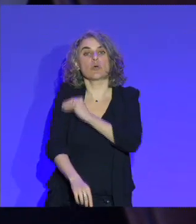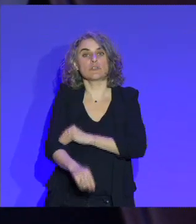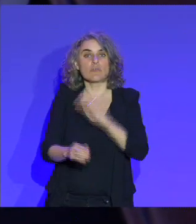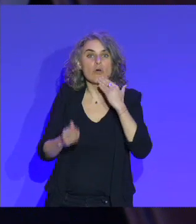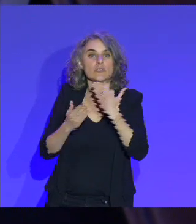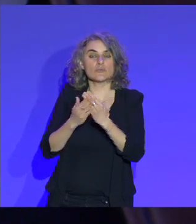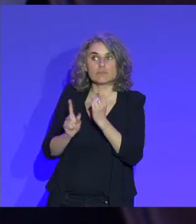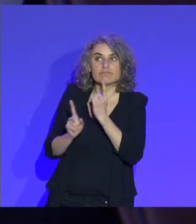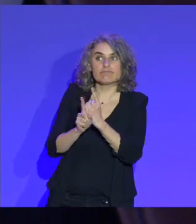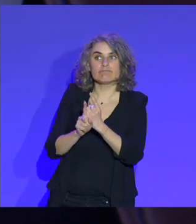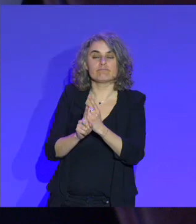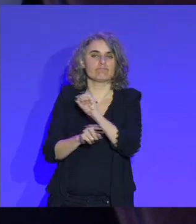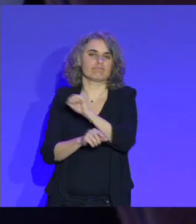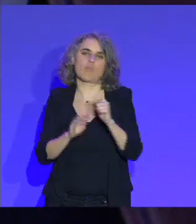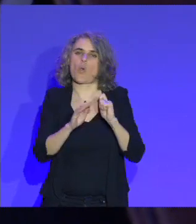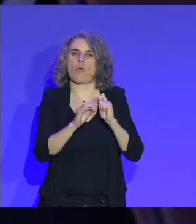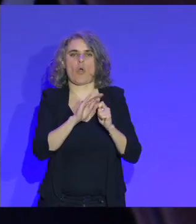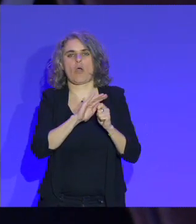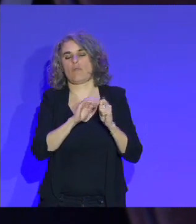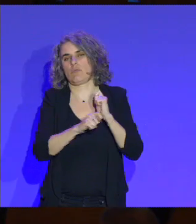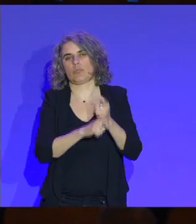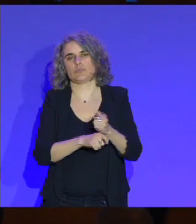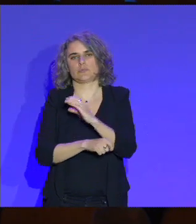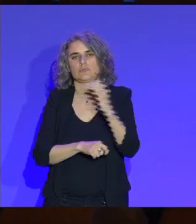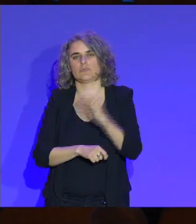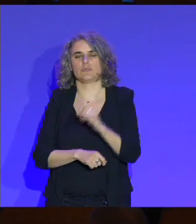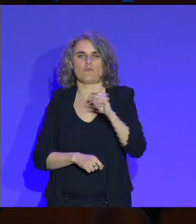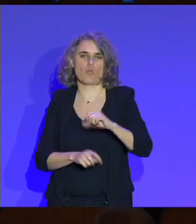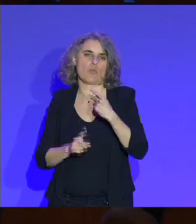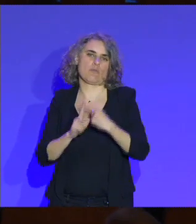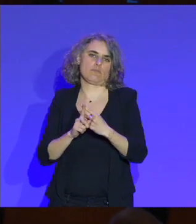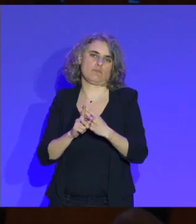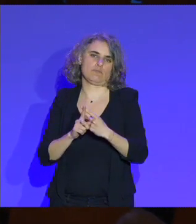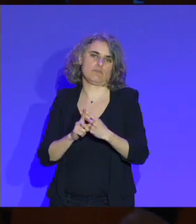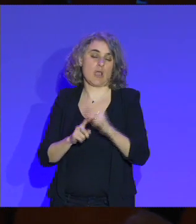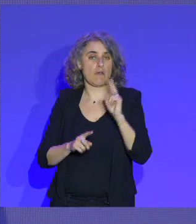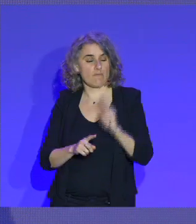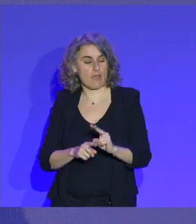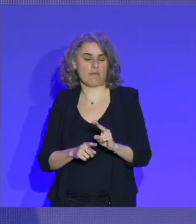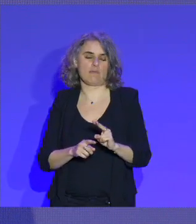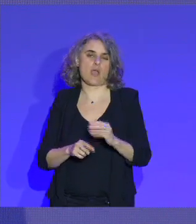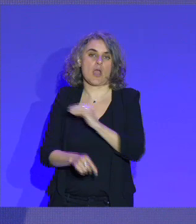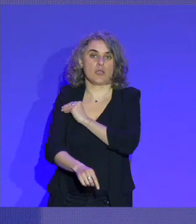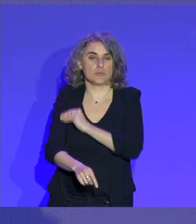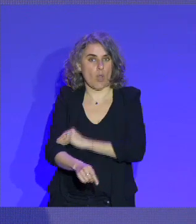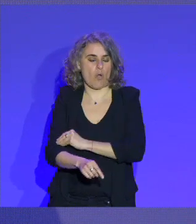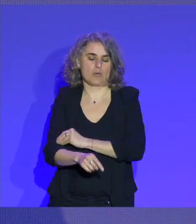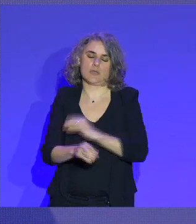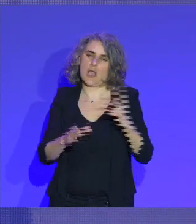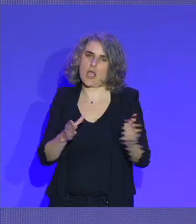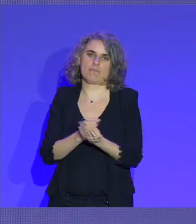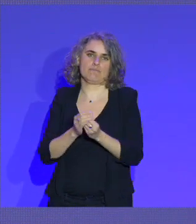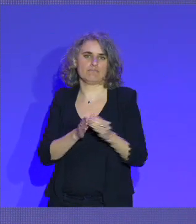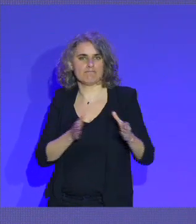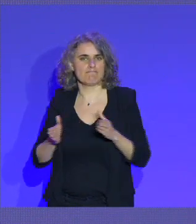adaptée. Il nous faut faire rentrer la question du sport dans les parcours de santé. Il faut que la sécu s'y mette.